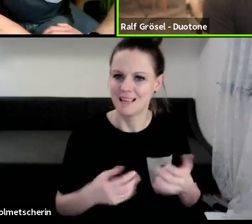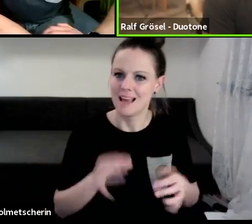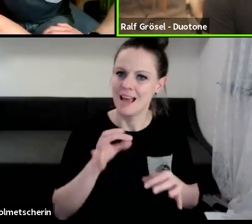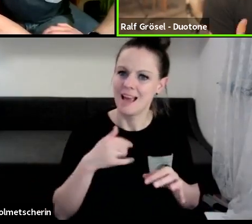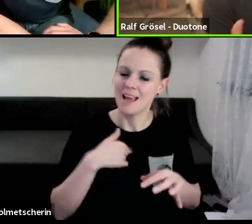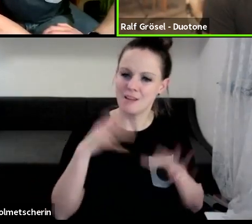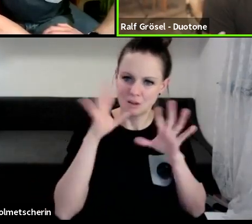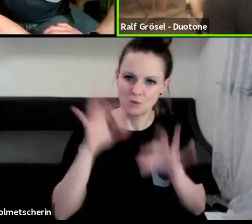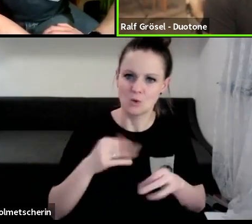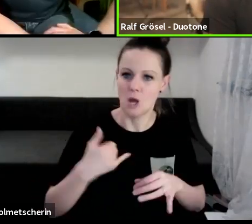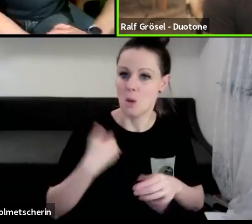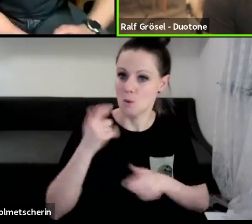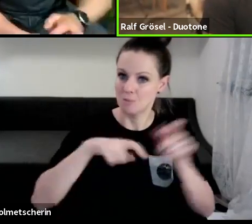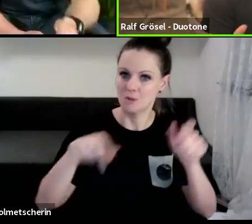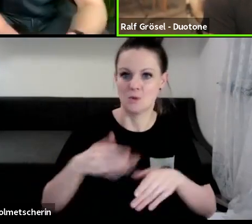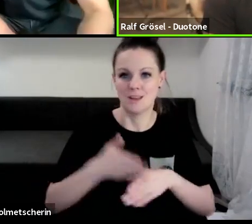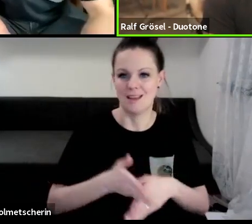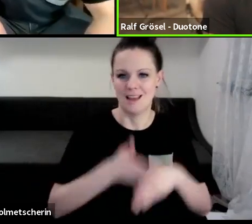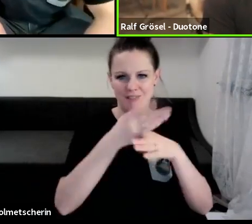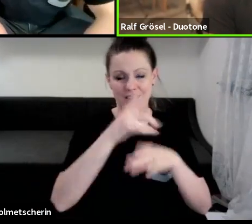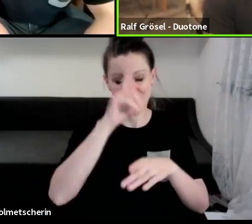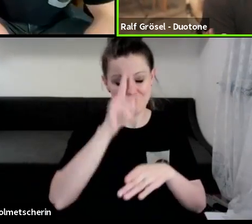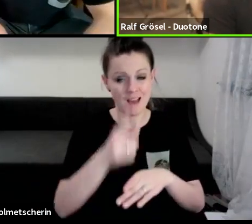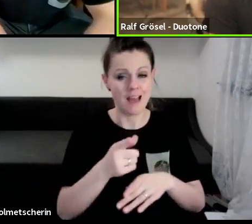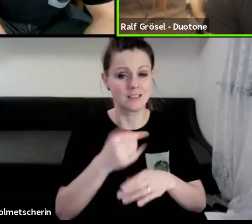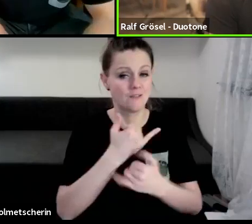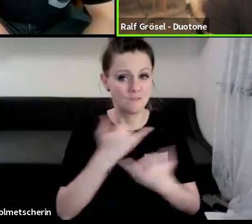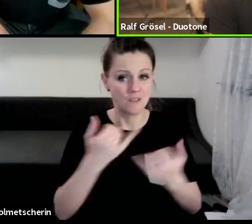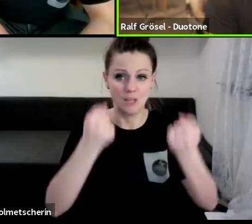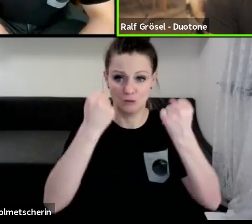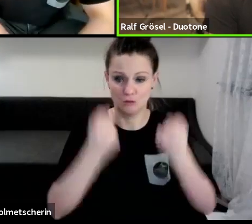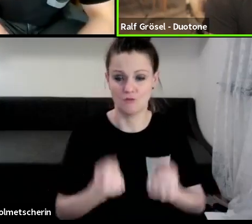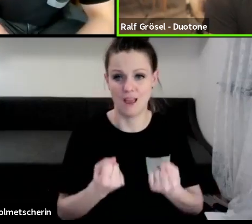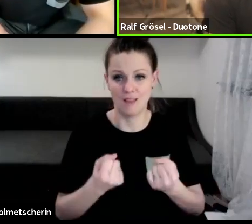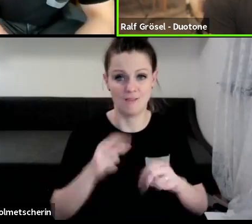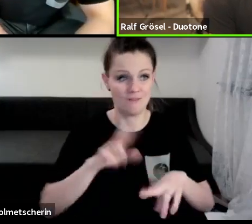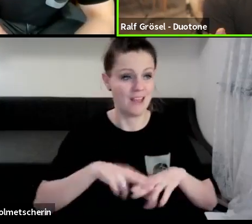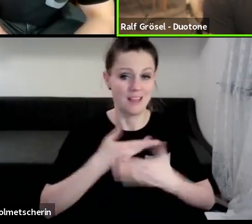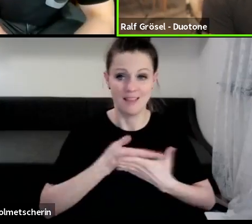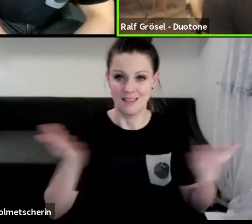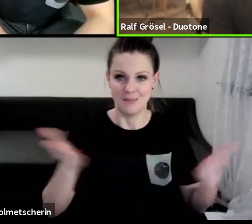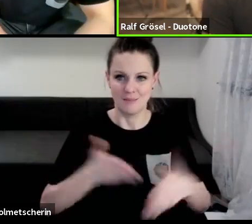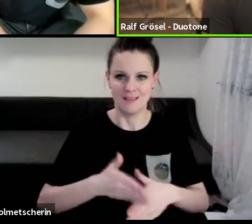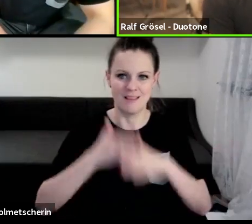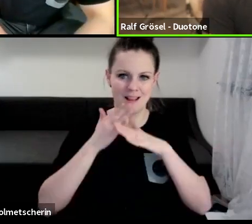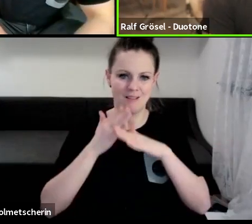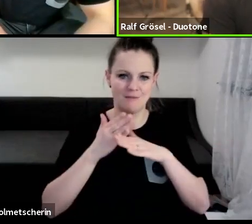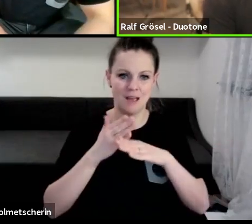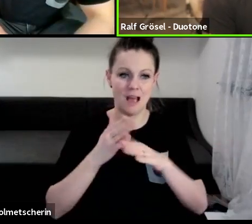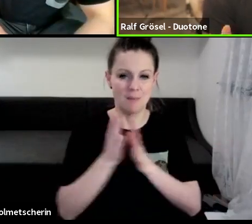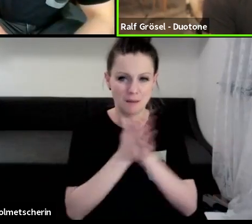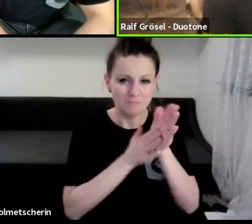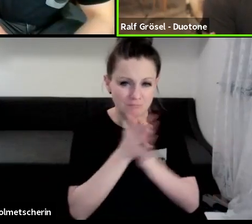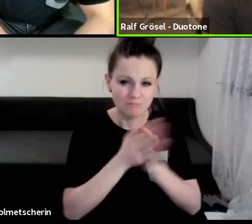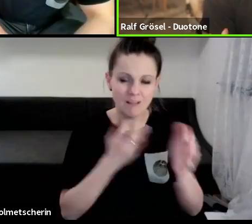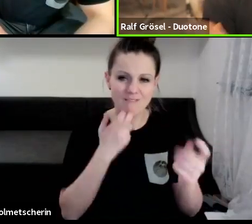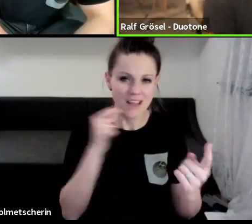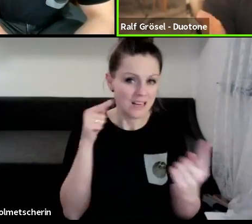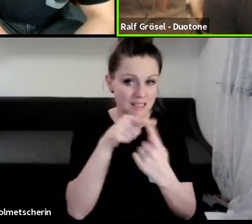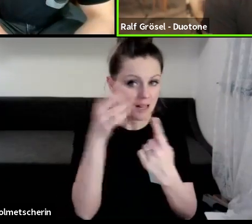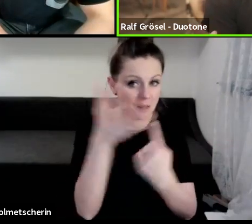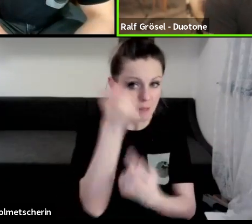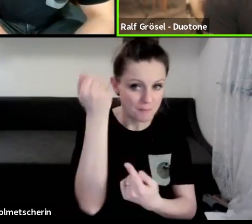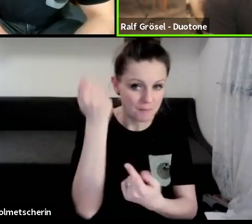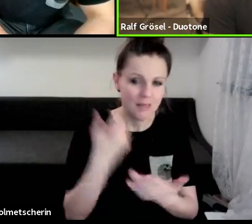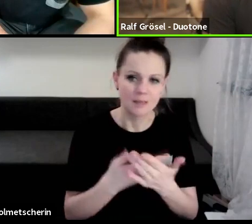grundsätzlich zu helfen, weil ich ganz genau weiß, wie schwer es ist, wenn man keine Hilfe bekommt und wenn man ambitionierte Ziele hat, deswegen grundsätzlich,